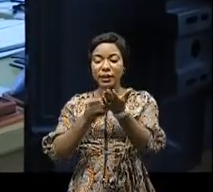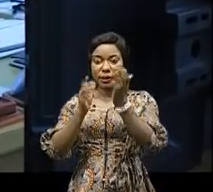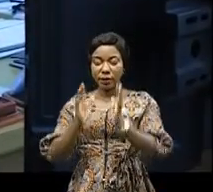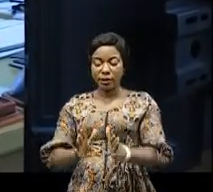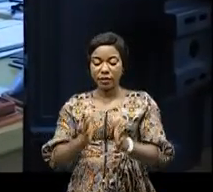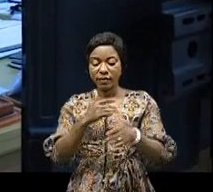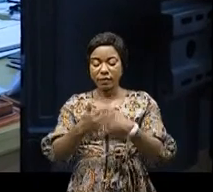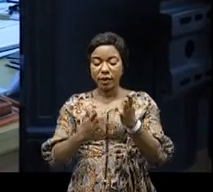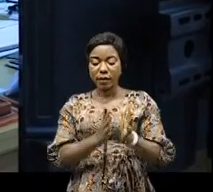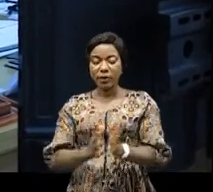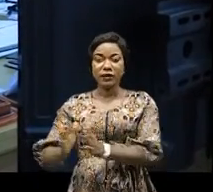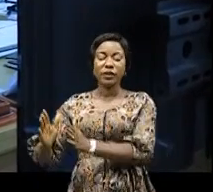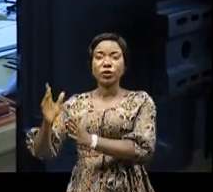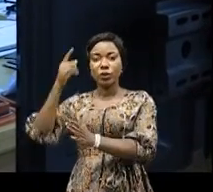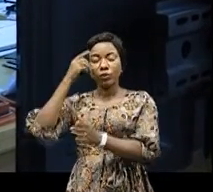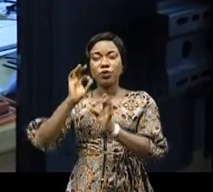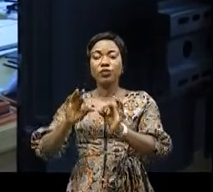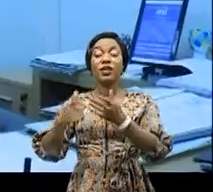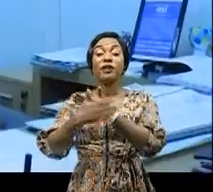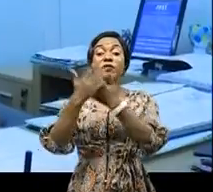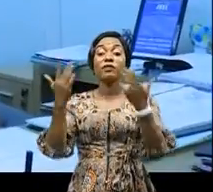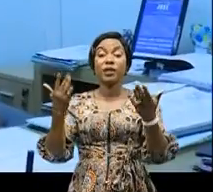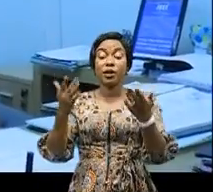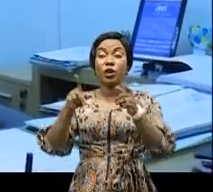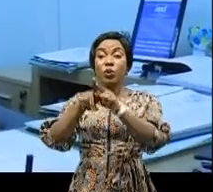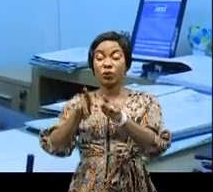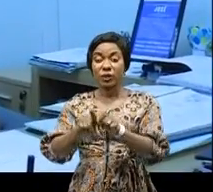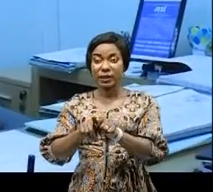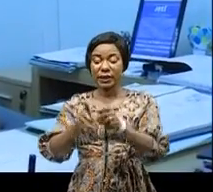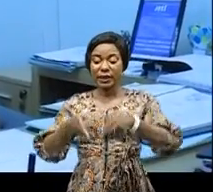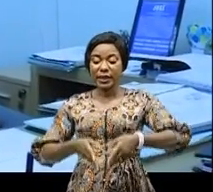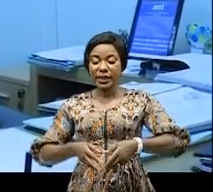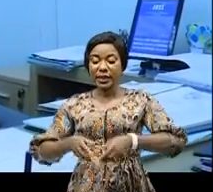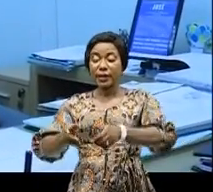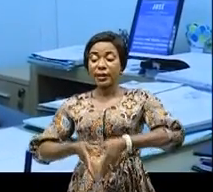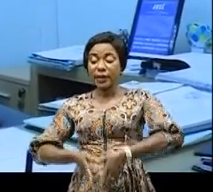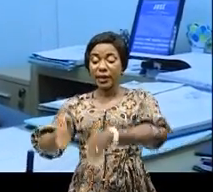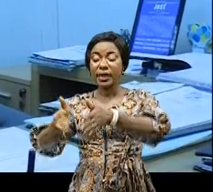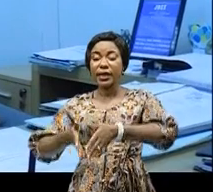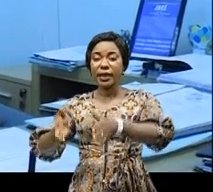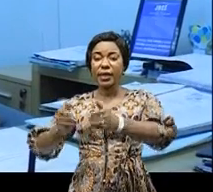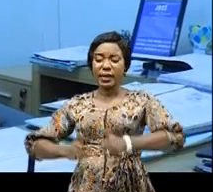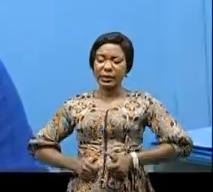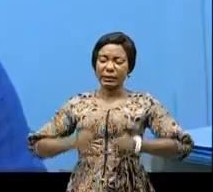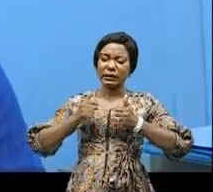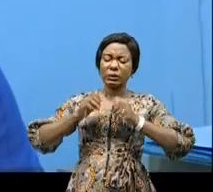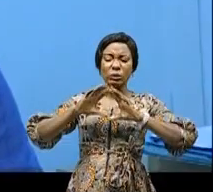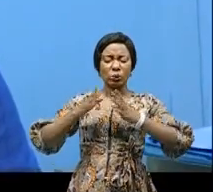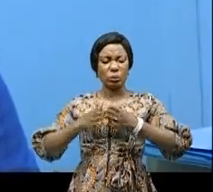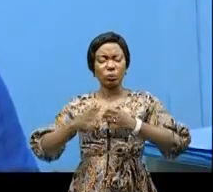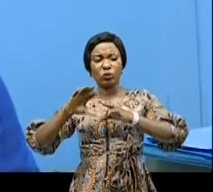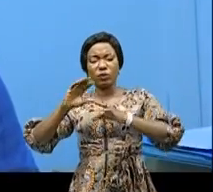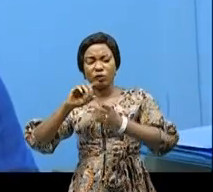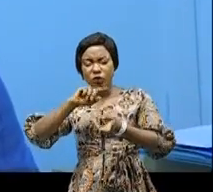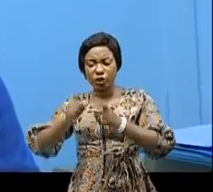la planification de la conception de nouvelles villes, de la rénovation des villes existantes ainsi que du développement des territoires à travers la